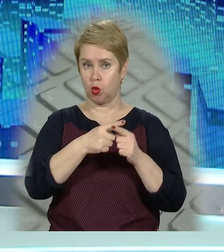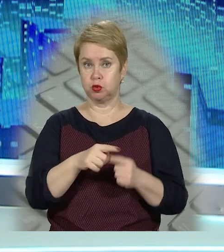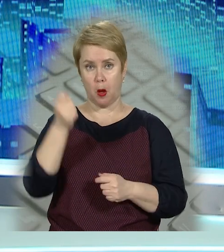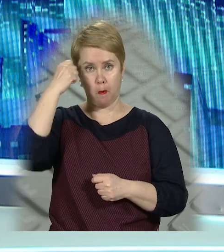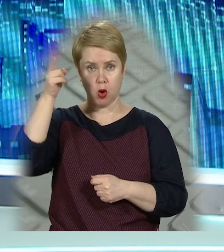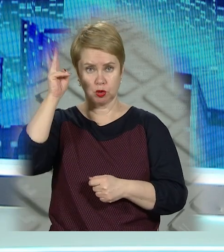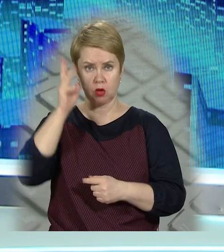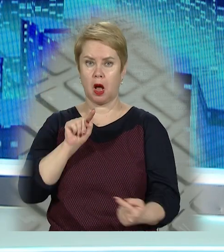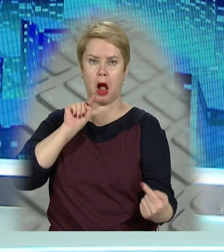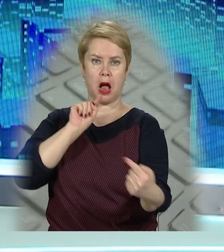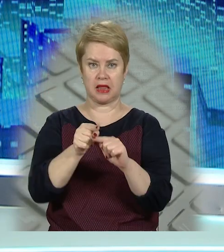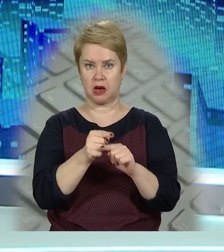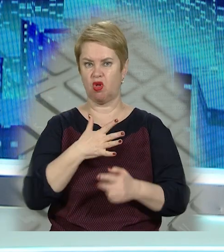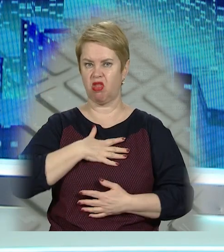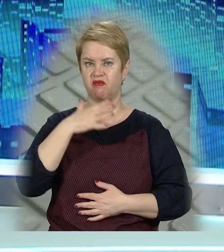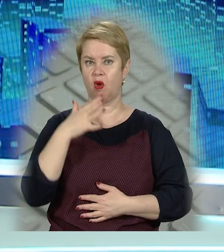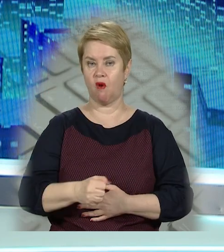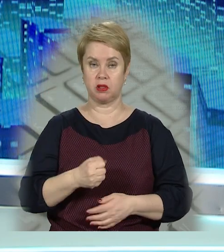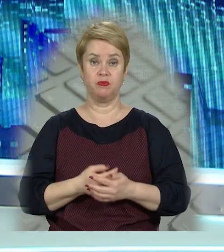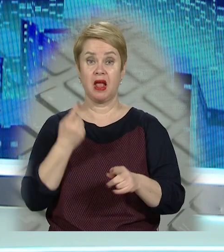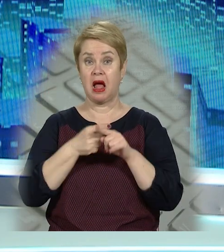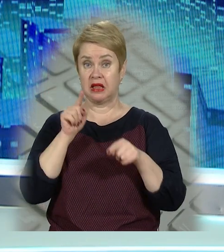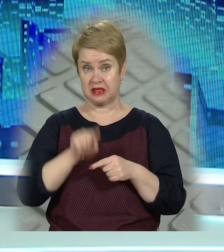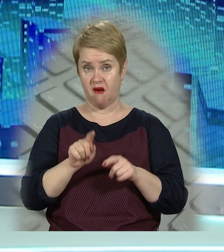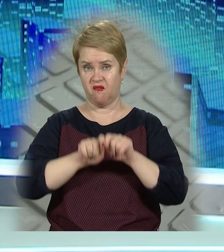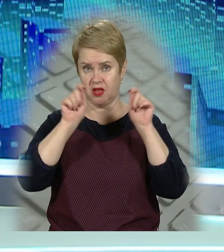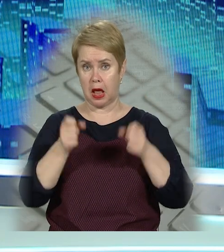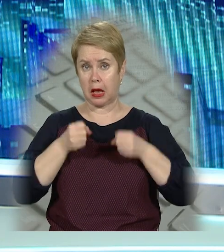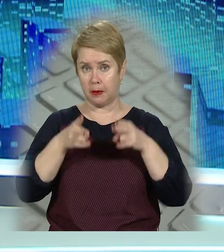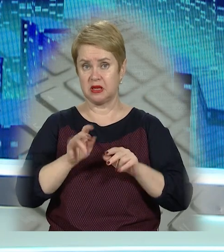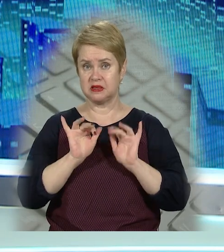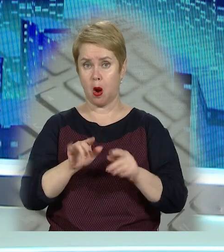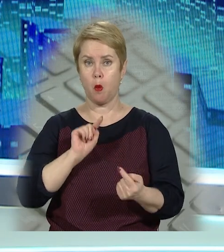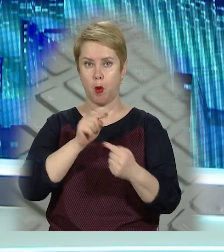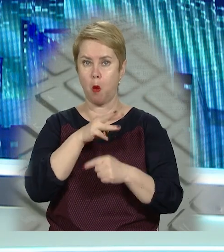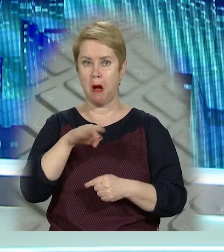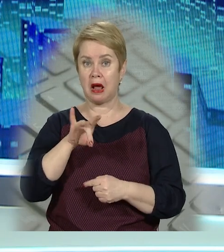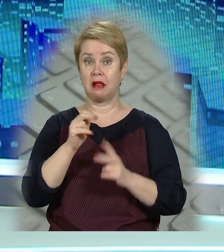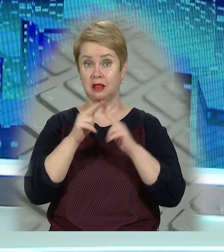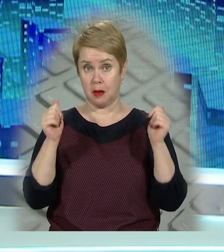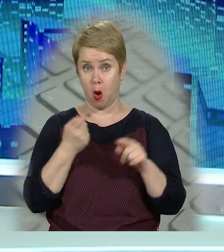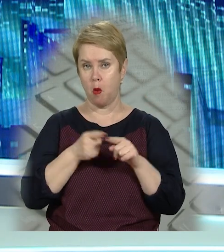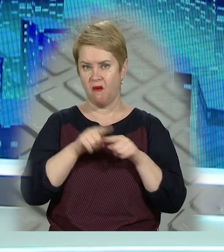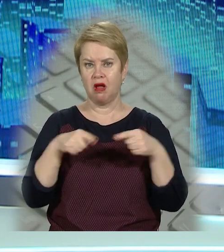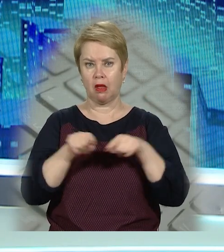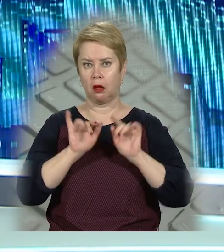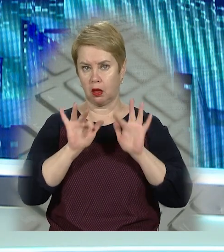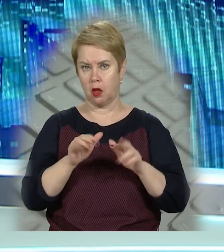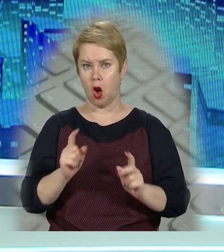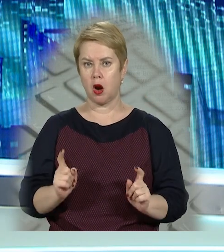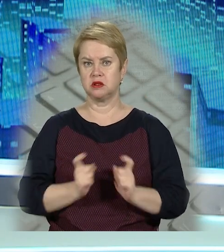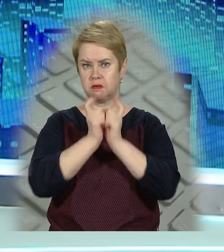висловило своє категоричне невдоволення. Там навіть відкрили кримінальну справу проти мера Дніпра. Мовляв, такі дії